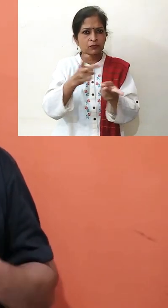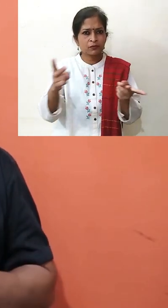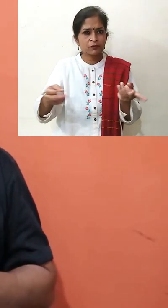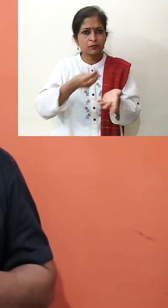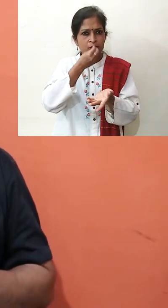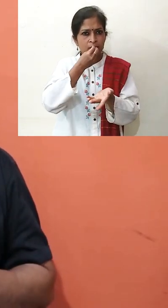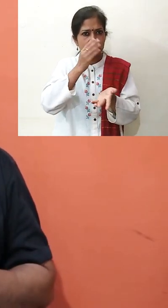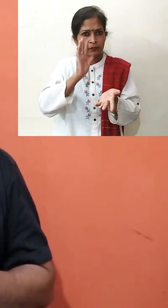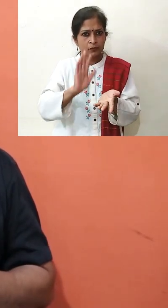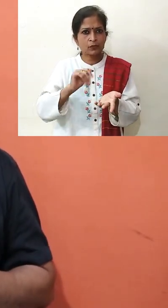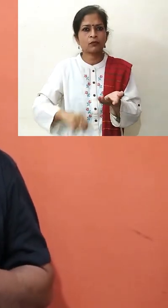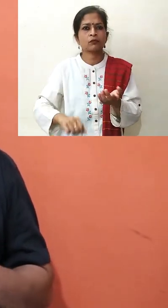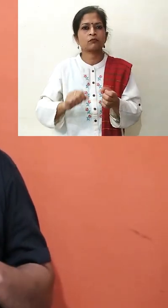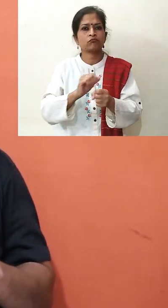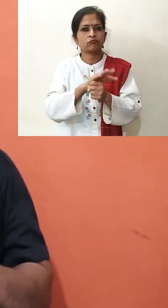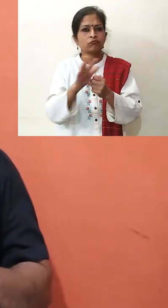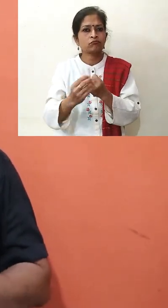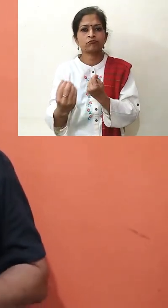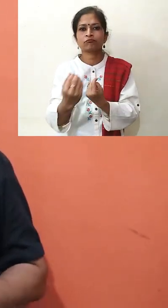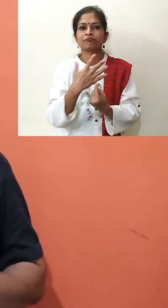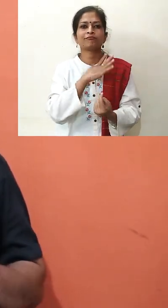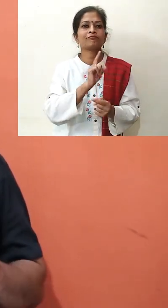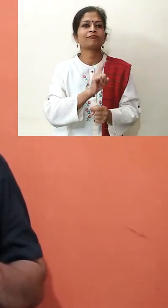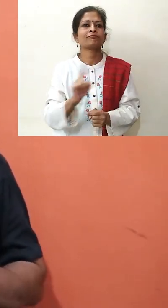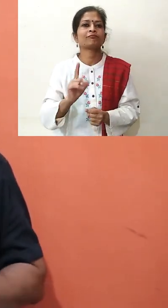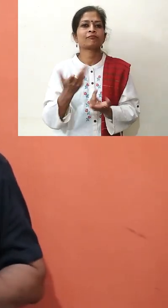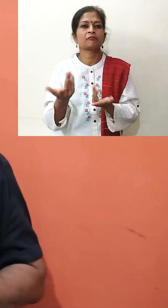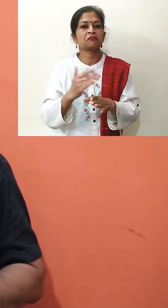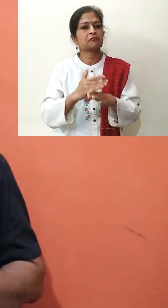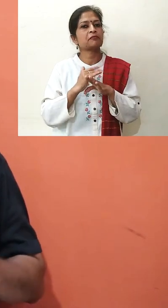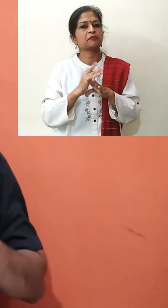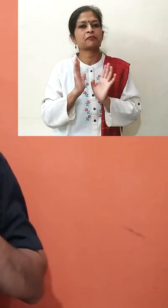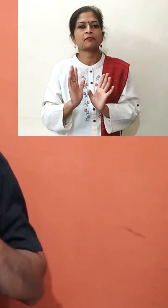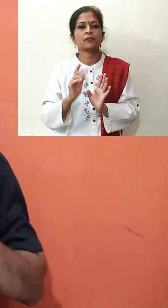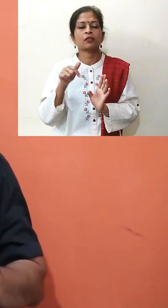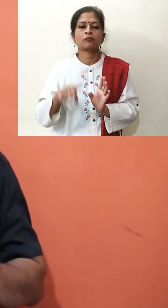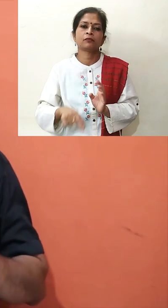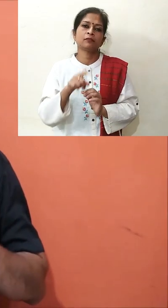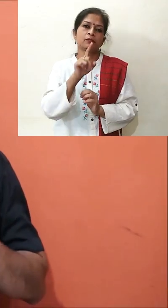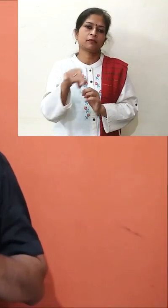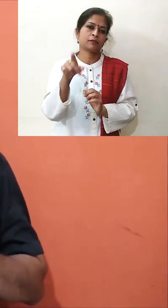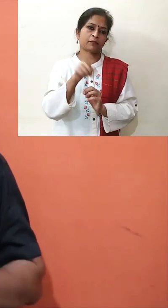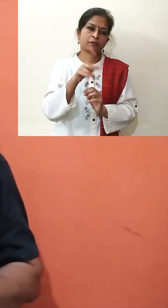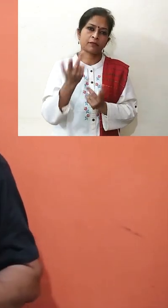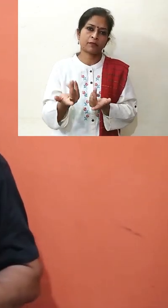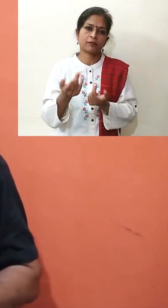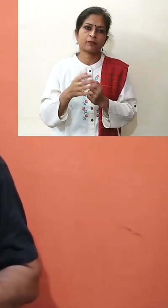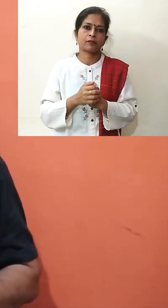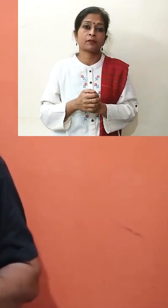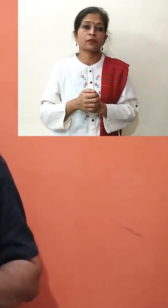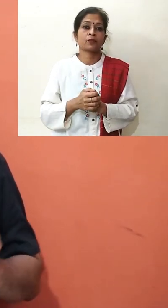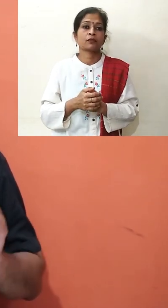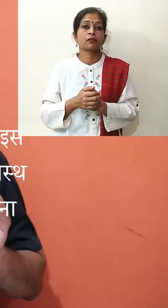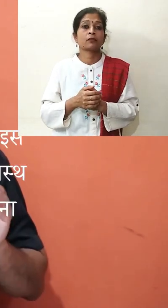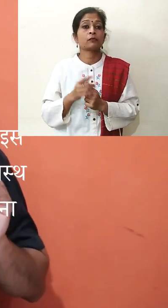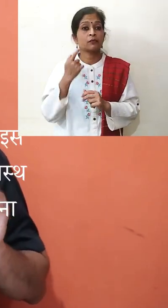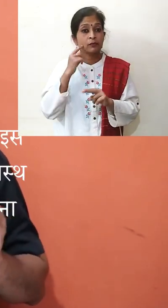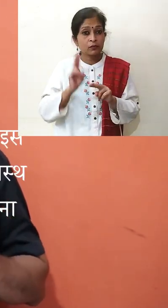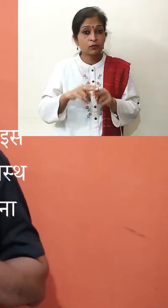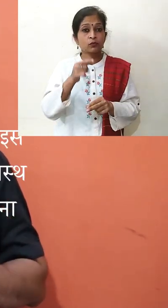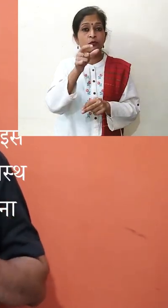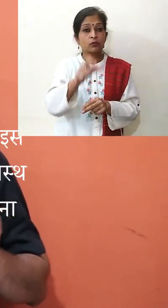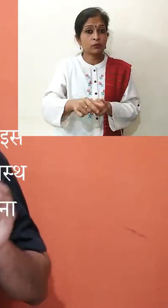और अन्य जड़ीबूटियों का सेवन करने वालों को कोरोना वायरस का संक्रमन नहीं हो सकता। यह भी निरन थक है।